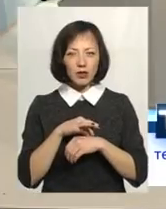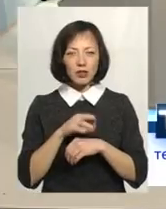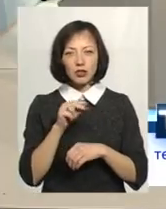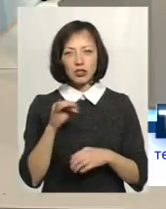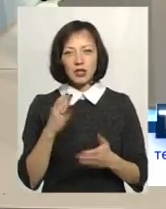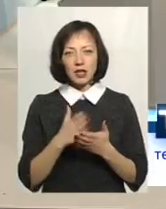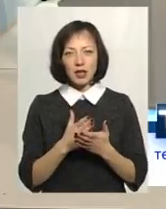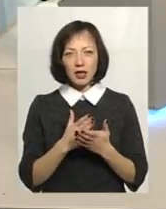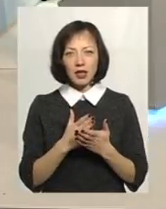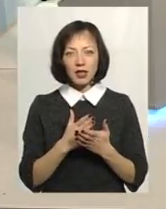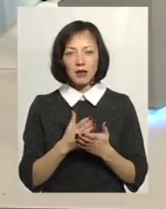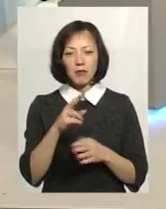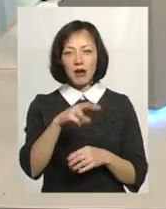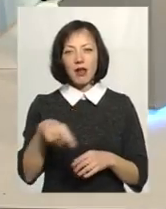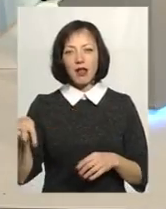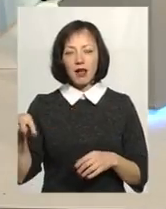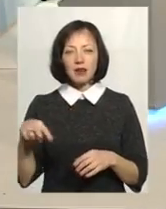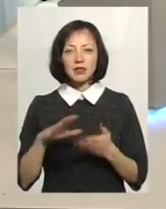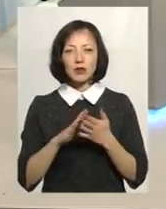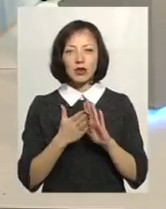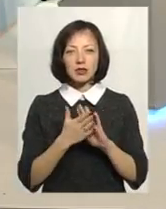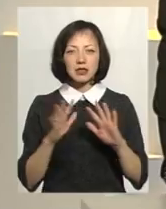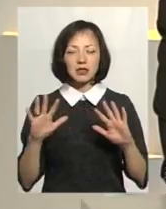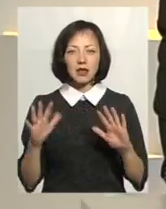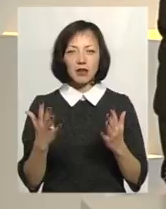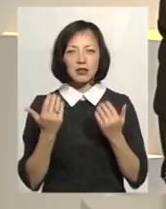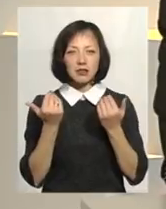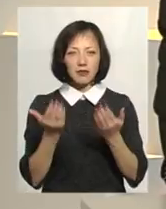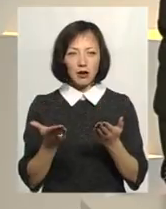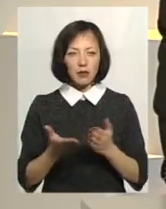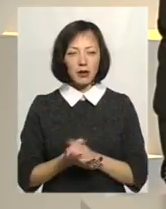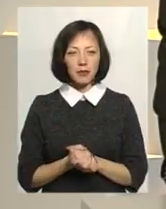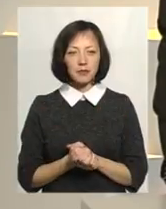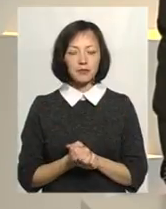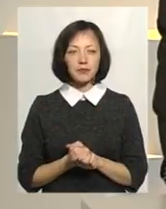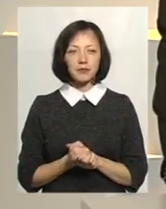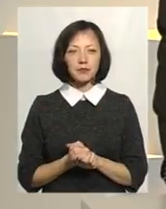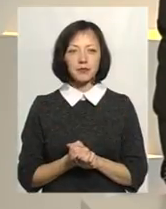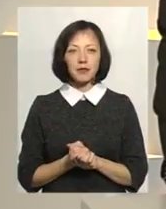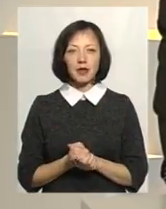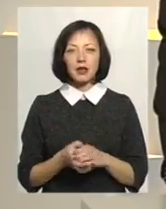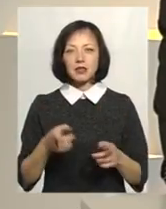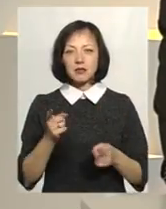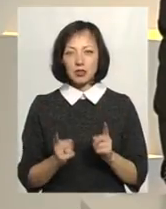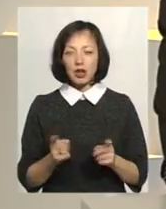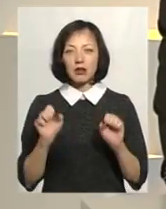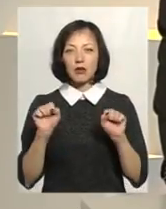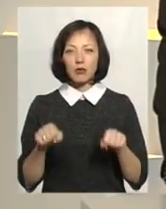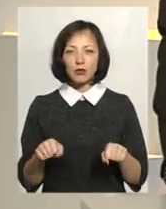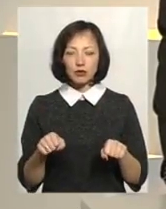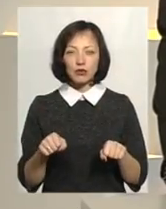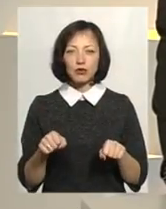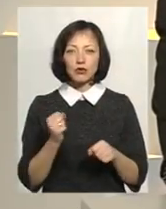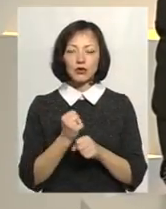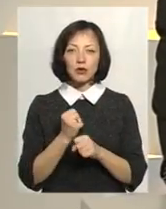чи є якісь паралелі з тою ситуацією, яка сталася саме з вами? Звичайно, певною мірою я можу провести паралель